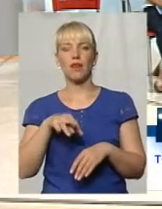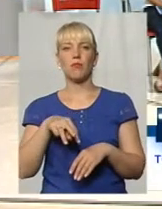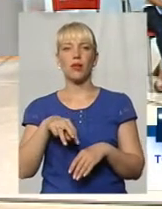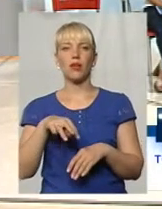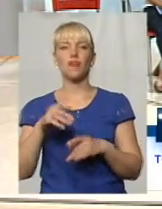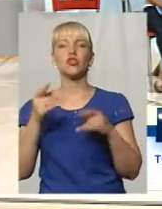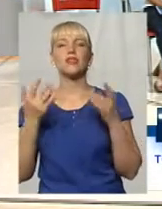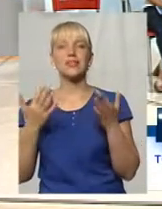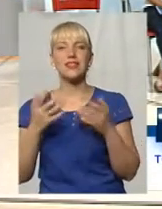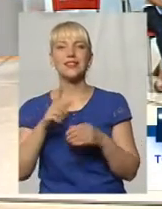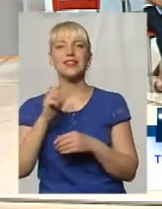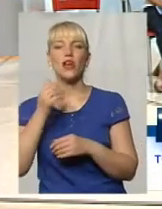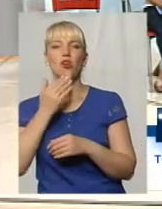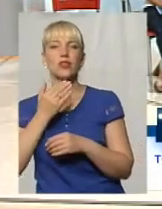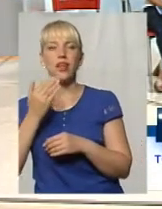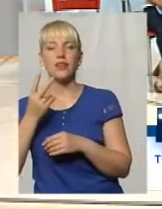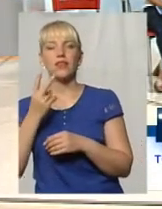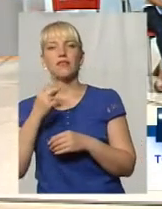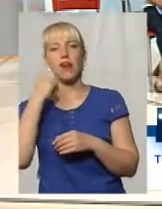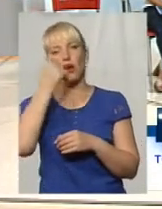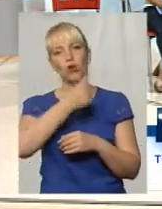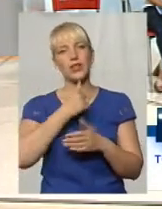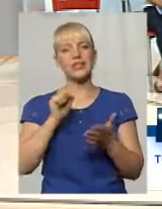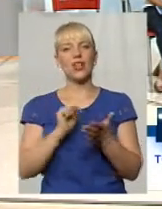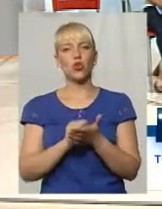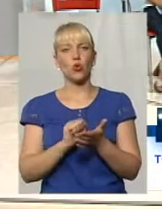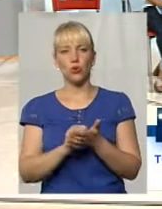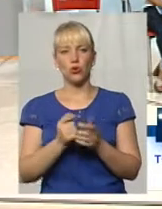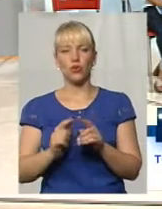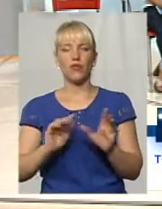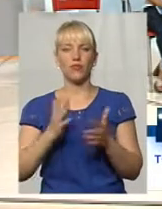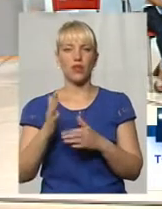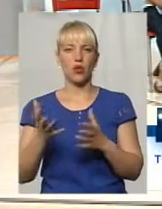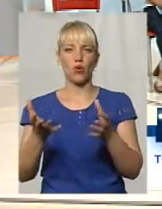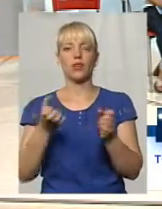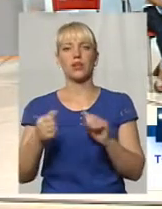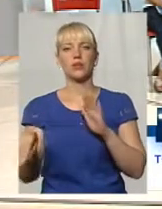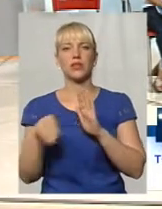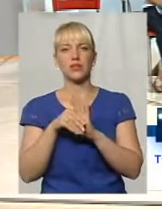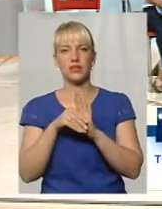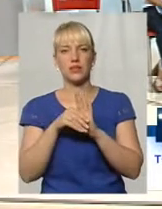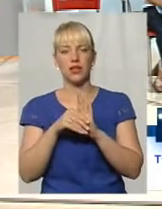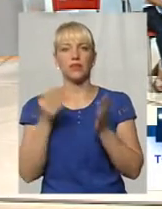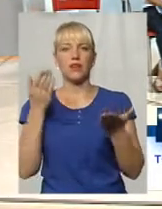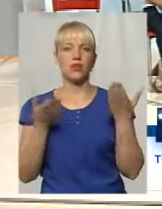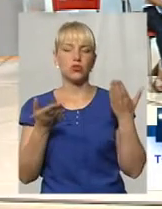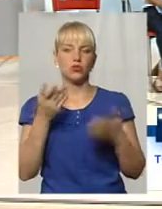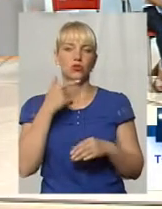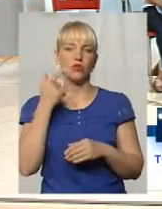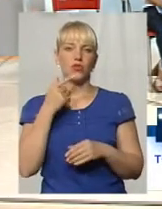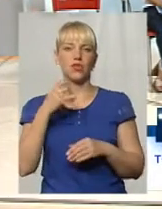скільки за останні два роки задокументовано тих випадків отримання неправовірної вигоди, якщо говорити